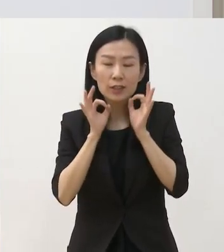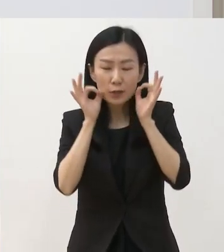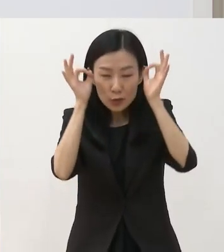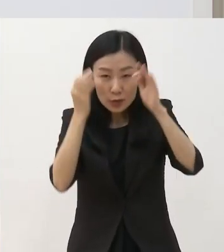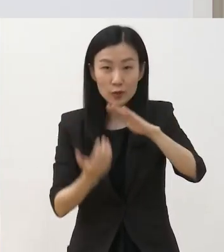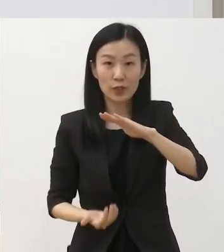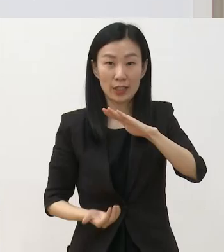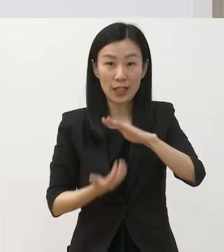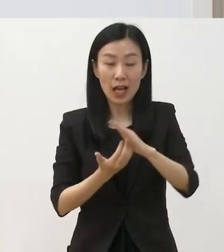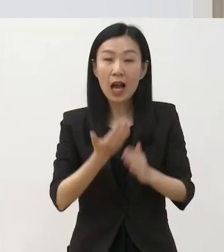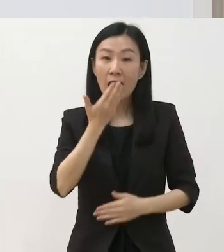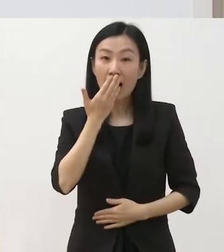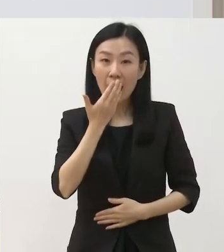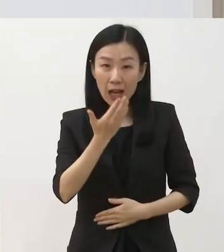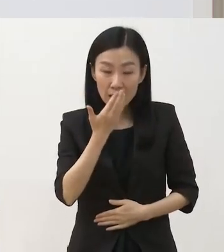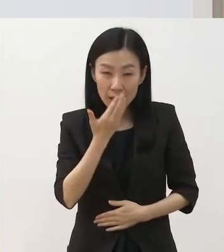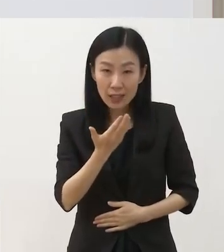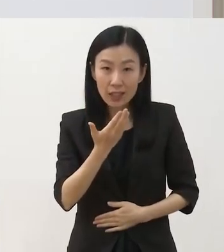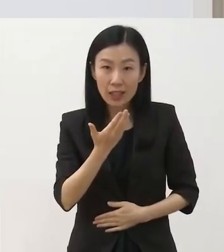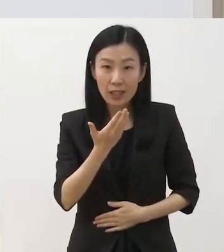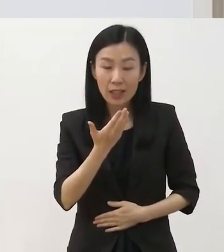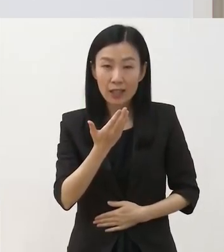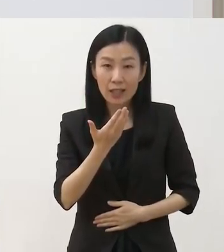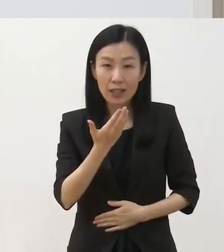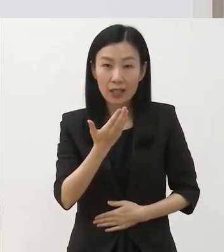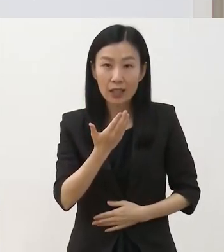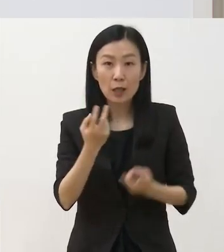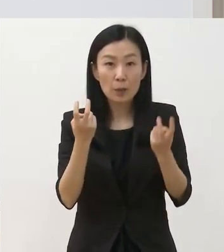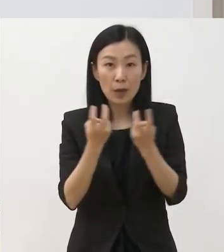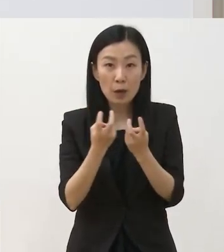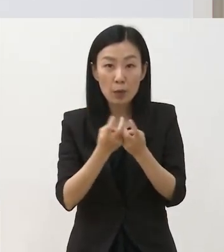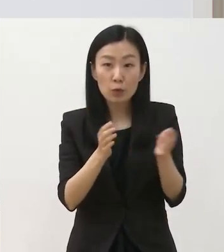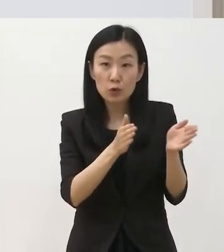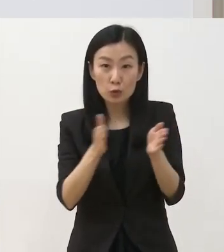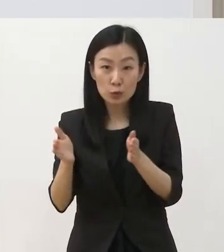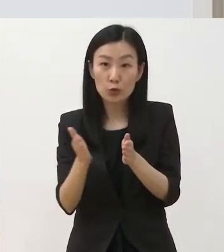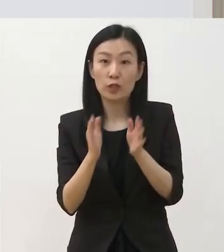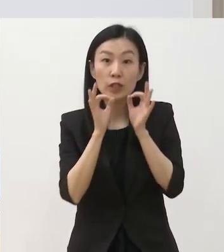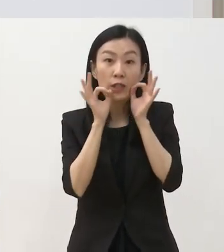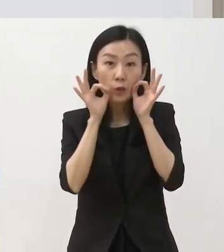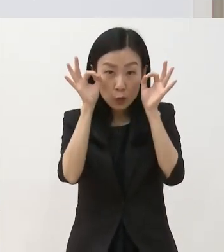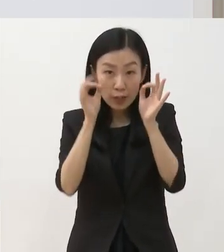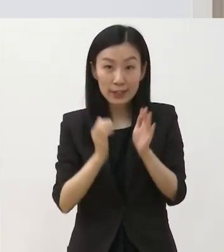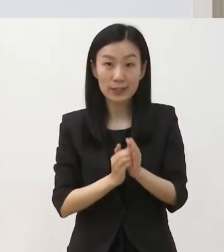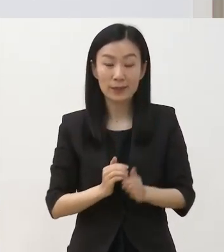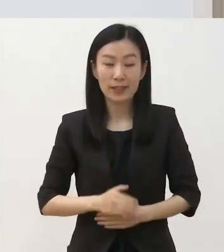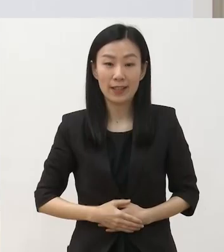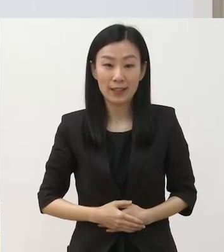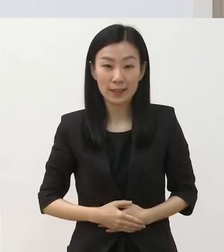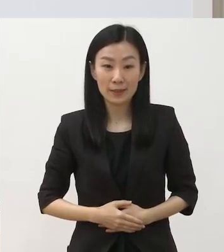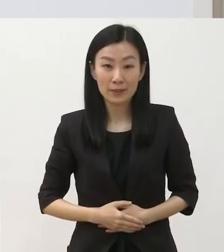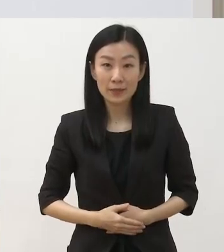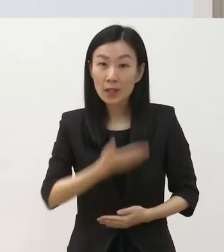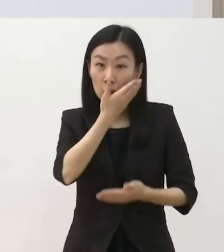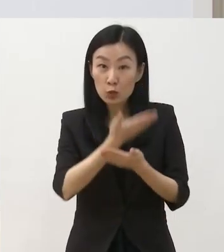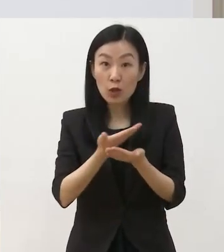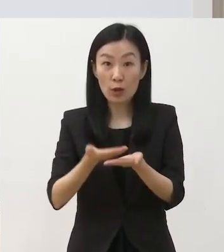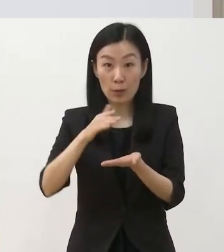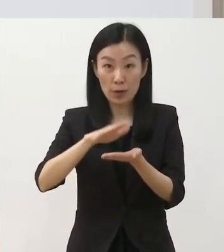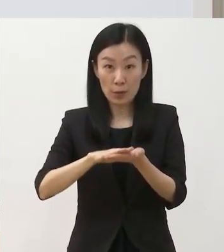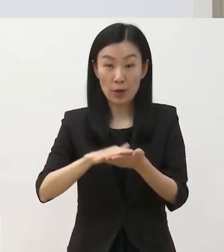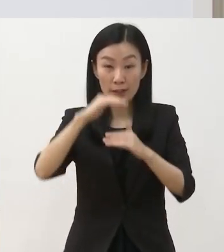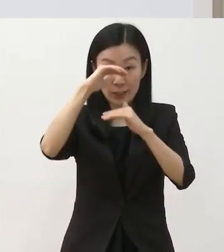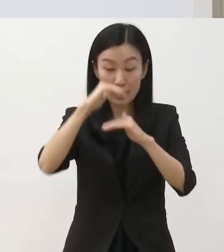할 수 있는 현장 요구를 담고자 노력하였습니다 주요 개편사항입니다